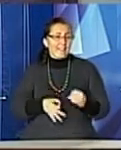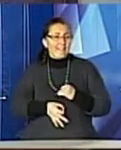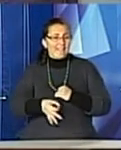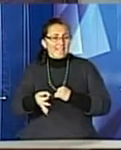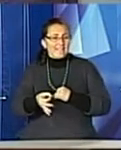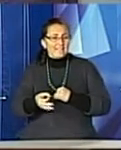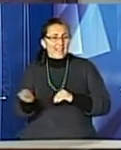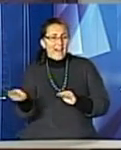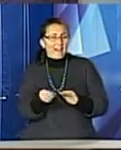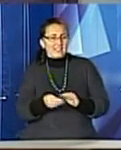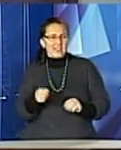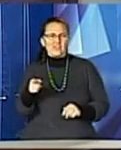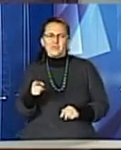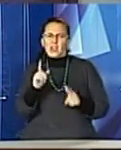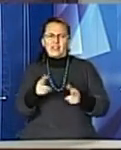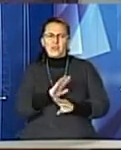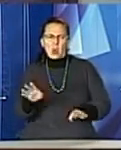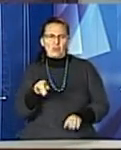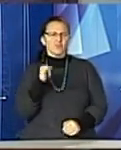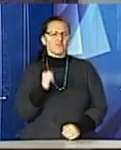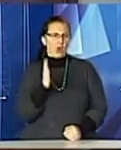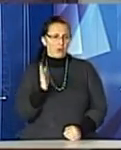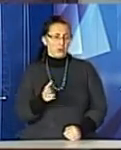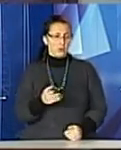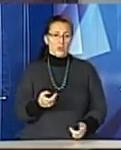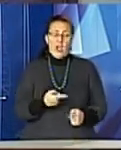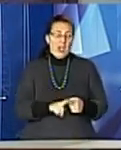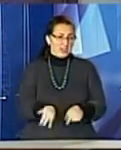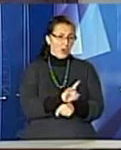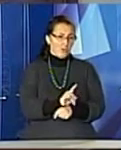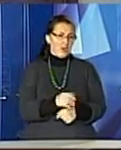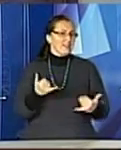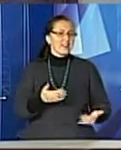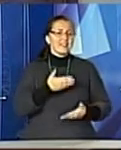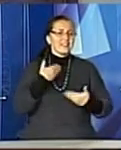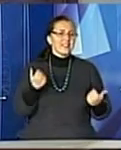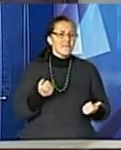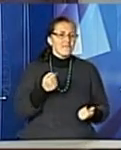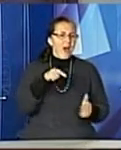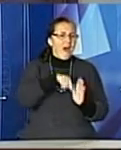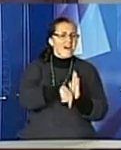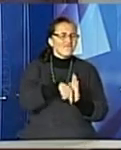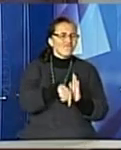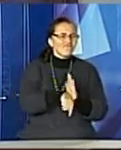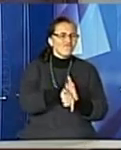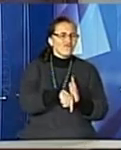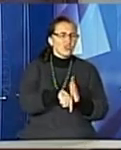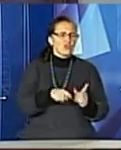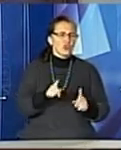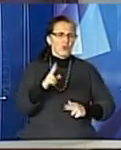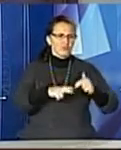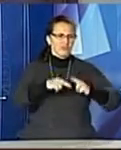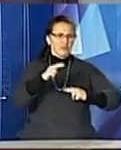Але людям не говорять правду, тому що на сьогоднішній день мова не йде про будь-який завод, який щось буде спалювати. На сьогоднішній день йде